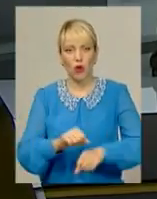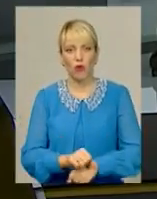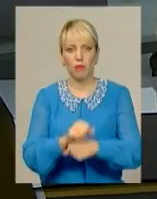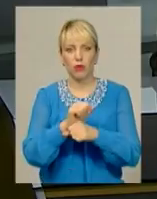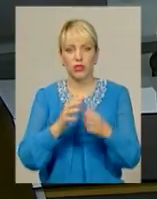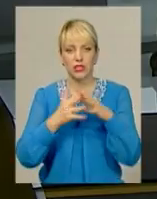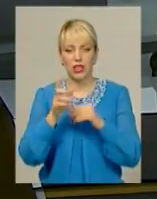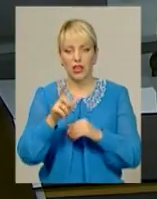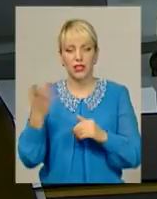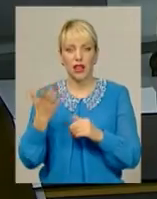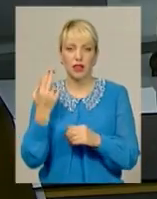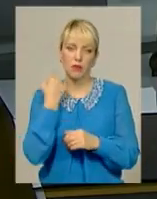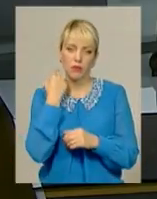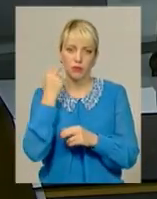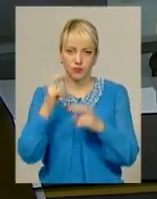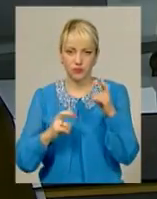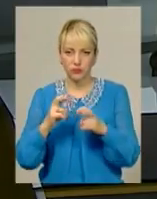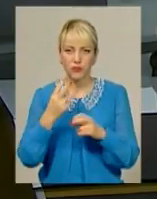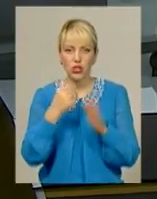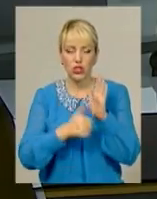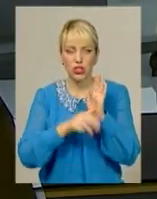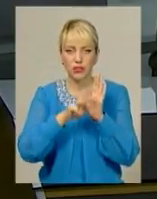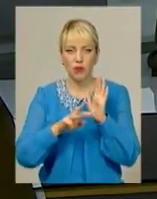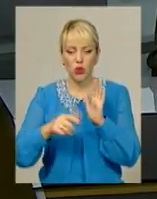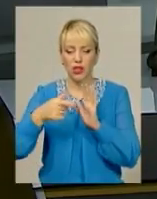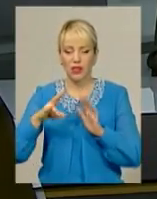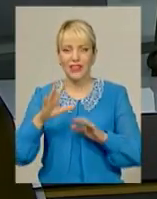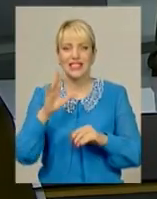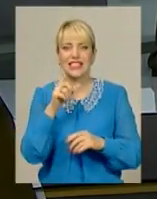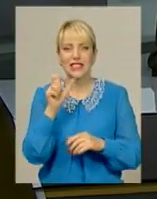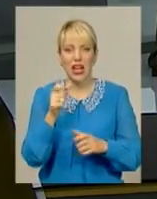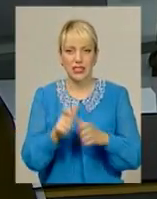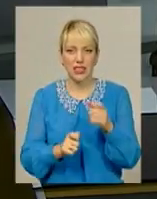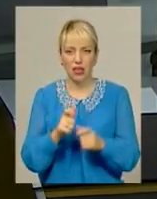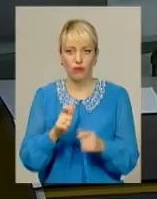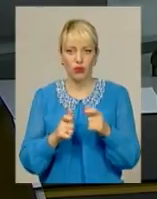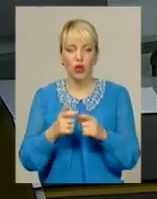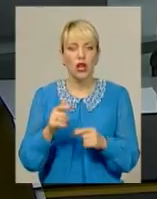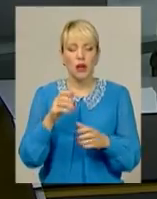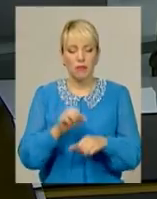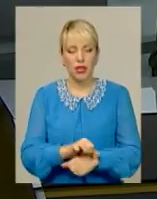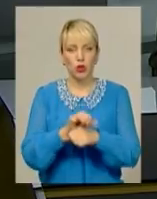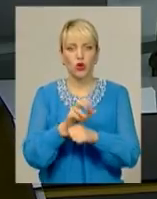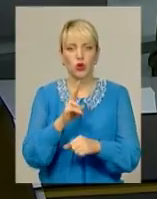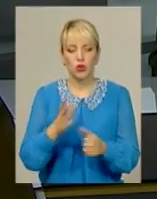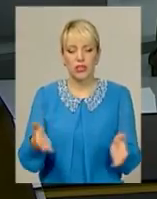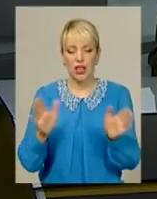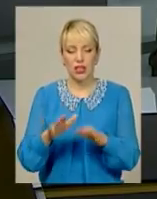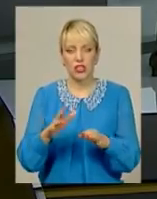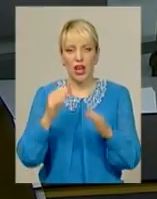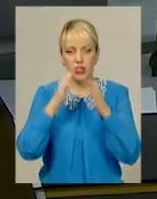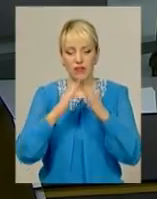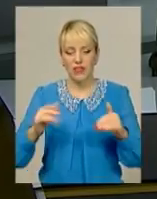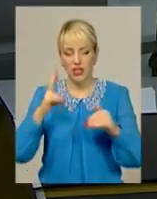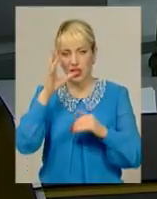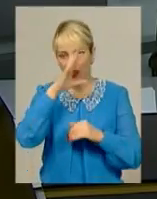підприємство заборгувало понад 6 мільйонів гривень за сировину. Отож, мітингувальників, які залишаються у наметі на ніч, вчора у